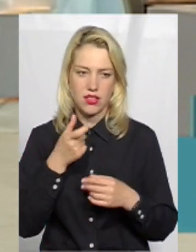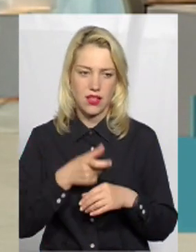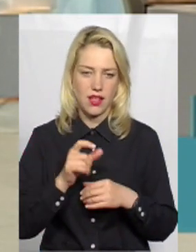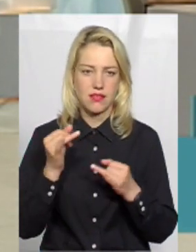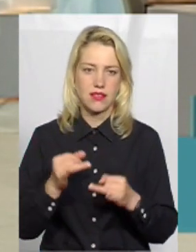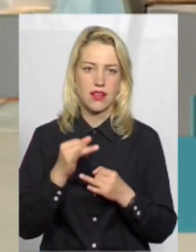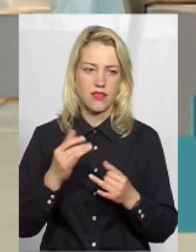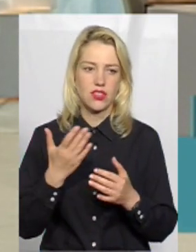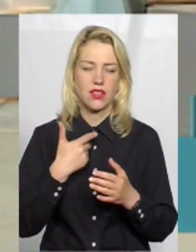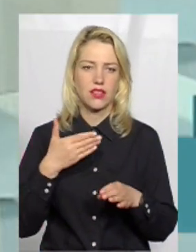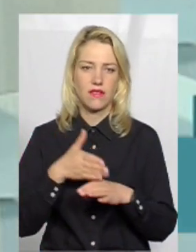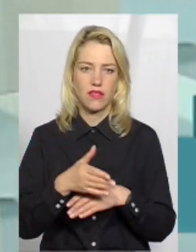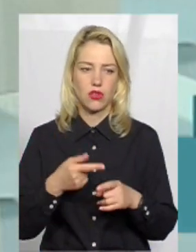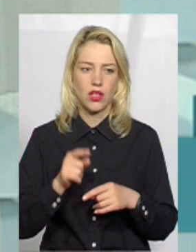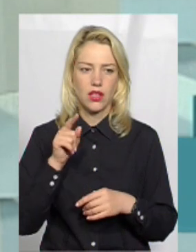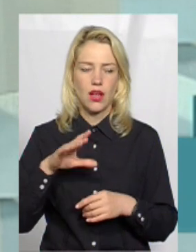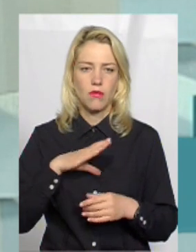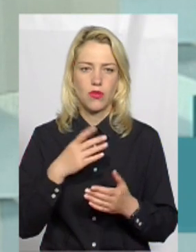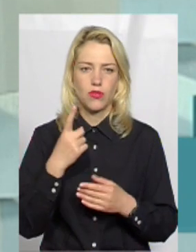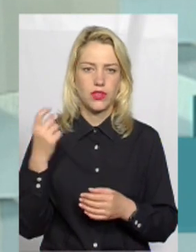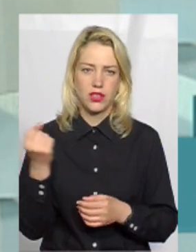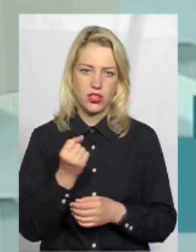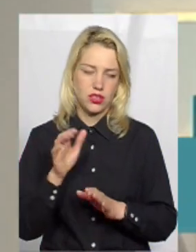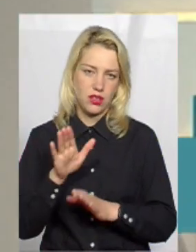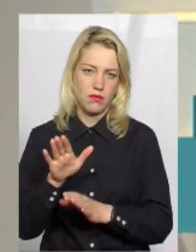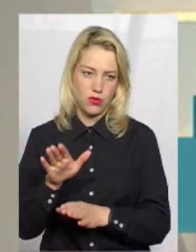Дого там були? Там був близько тижня.